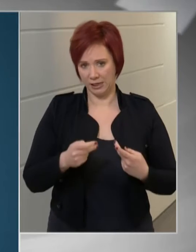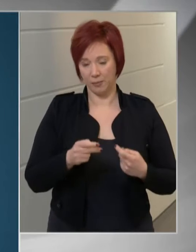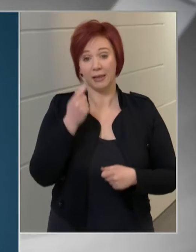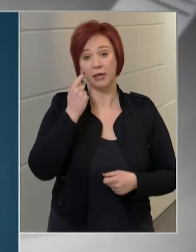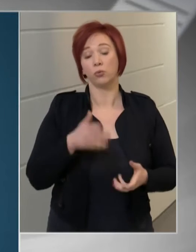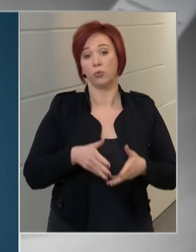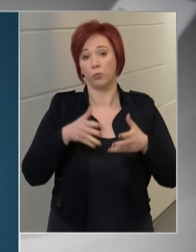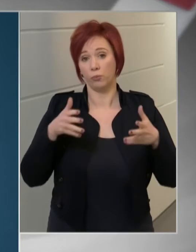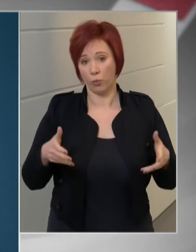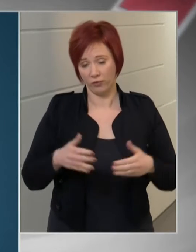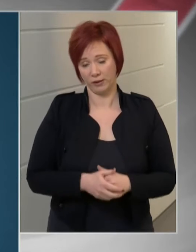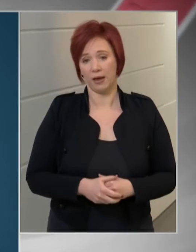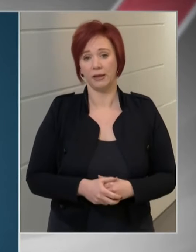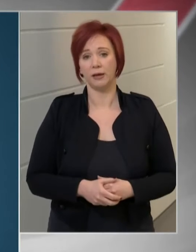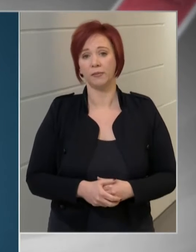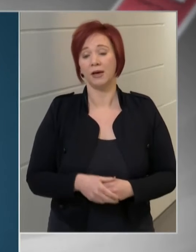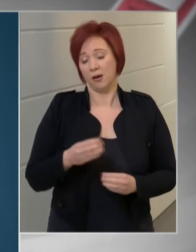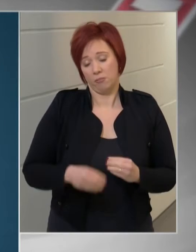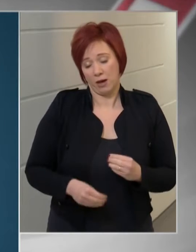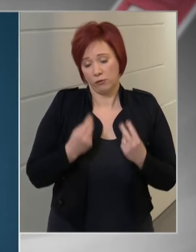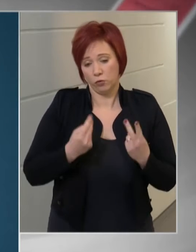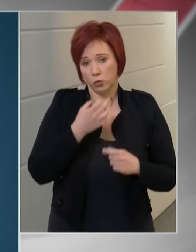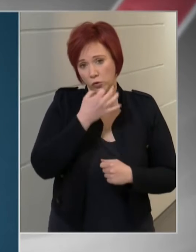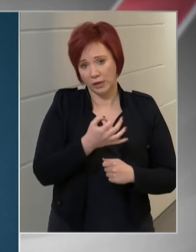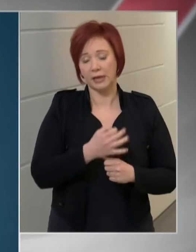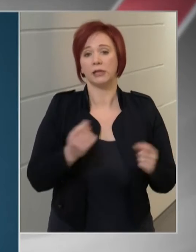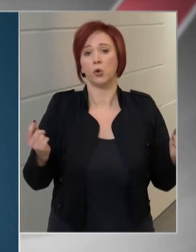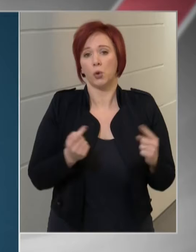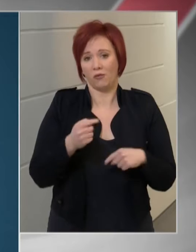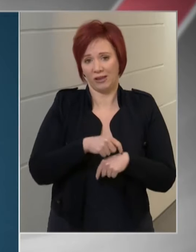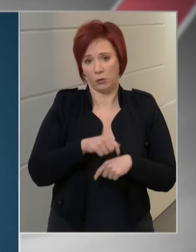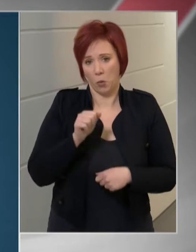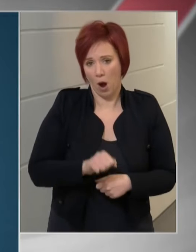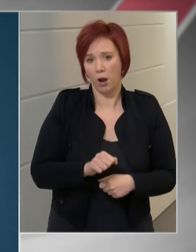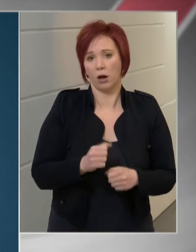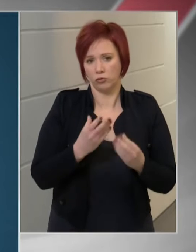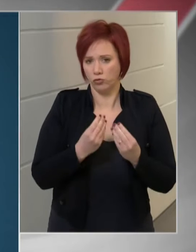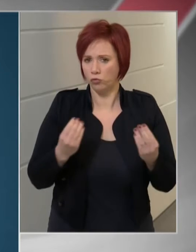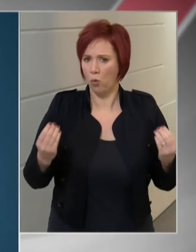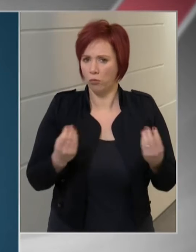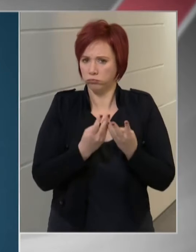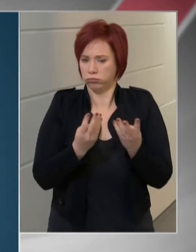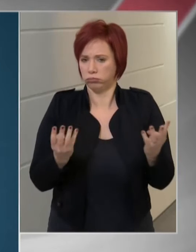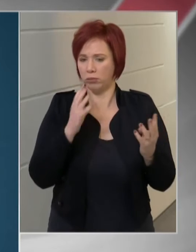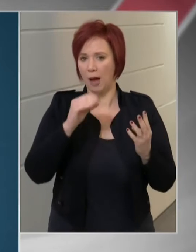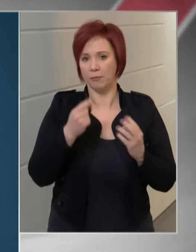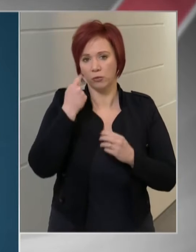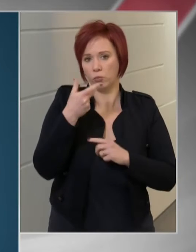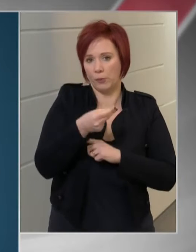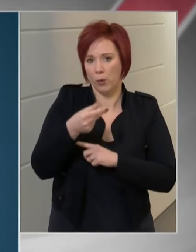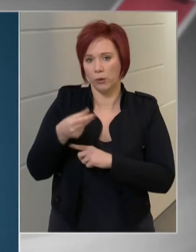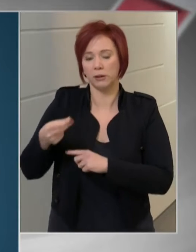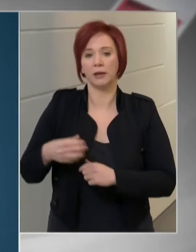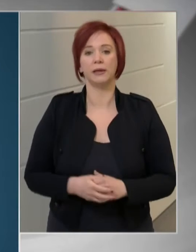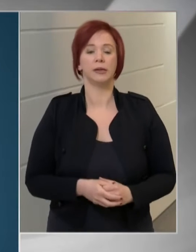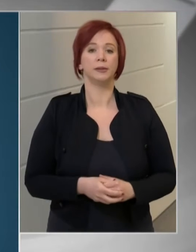elértük, de a védelmi intézkedéseket továbbra is megtartjuk, közölte Müller Cecília. Az országos tisztifőorvos hozzátette,